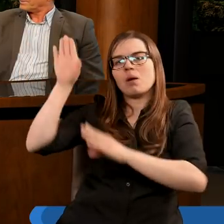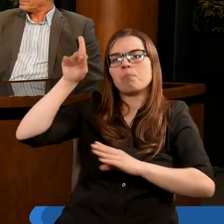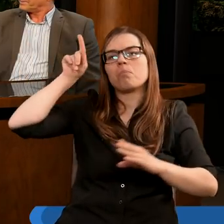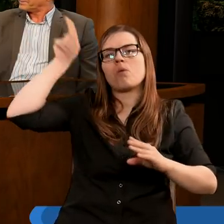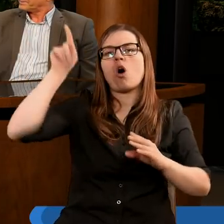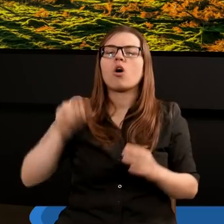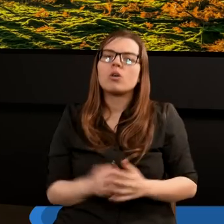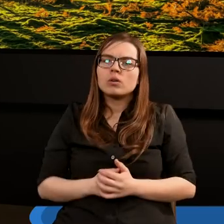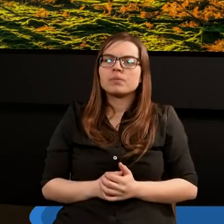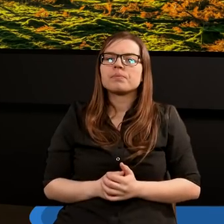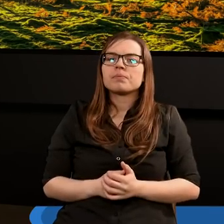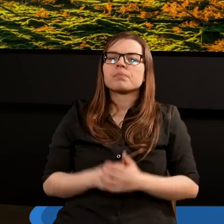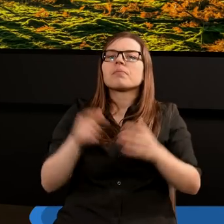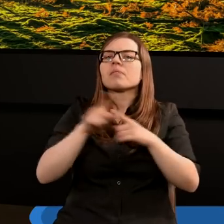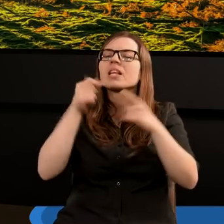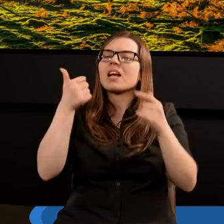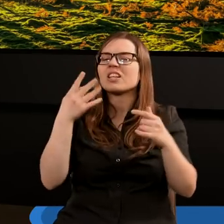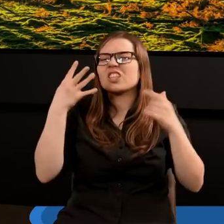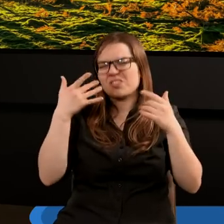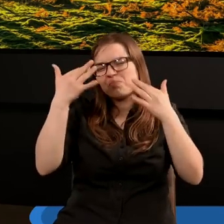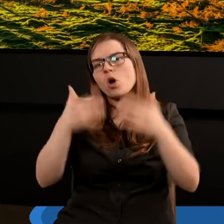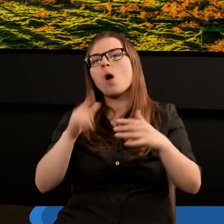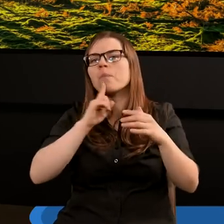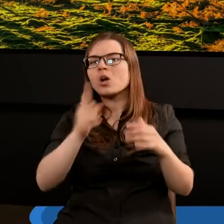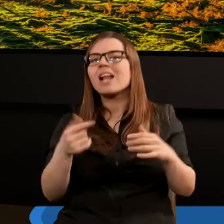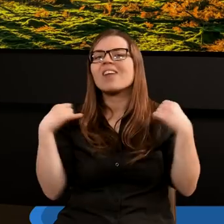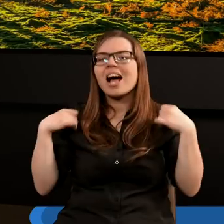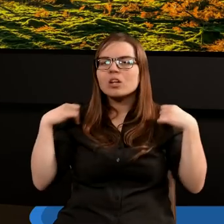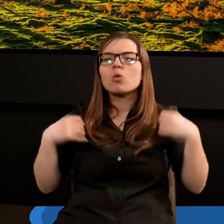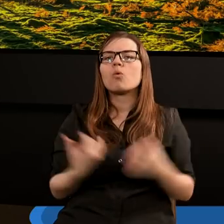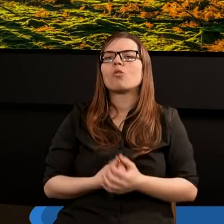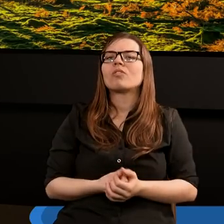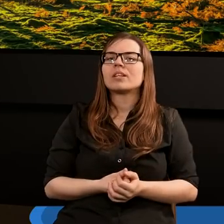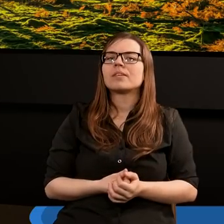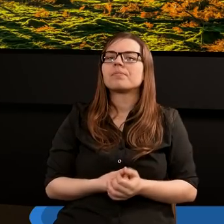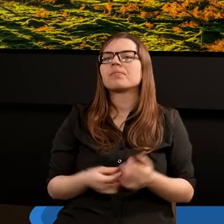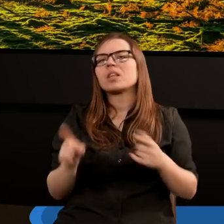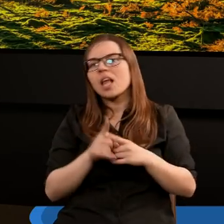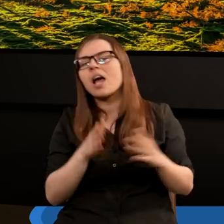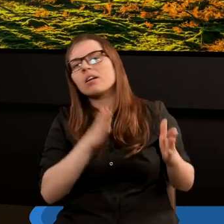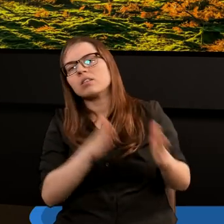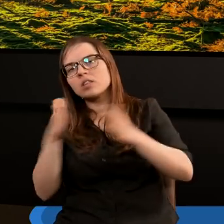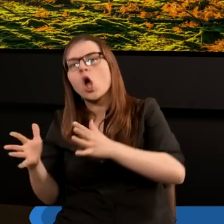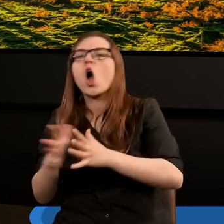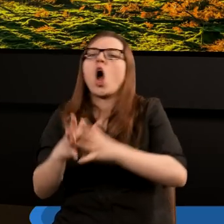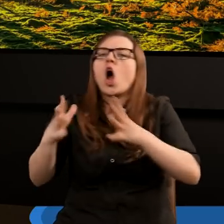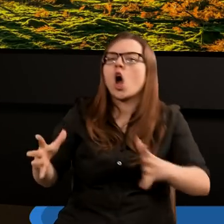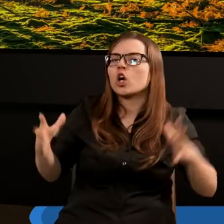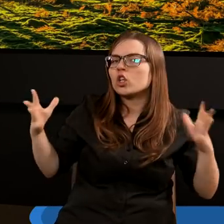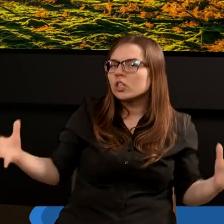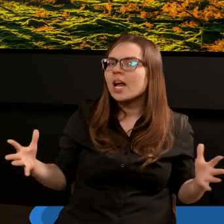cześć. Wiersze dziewięć po trzynaście to jest poselstwo trzeciego anioła, ale zwróćcie uwagę, że znowu jest rozszerzenie.